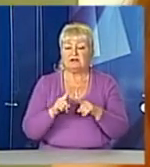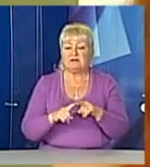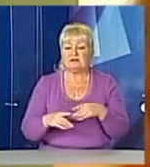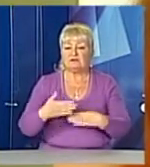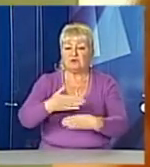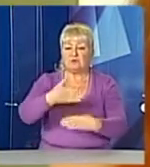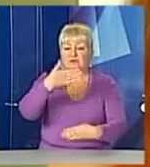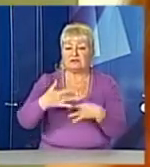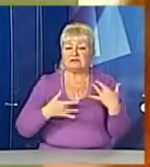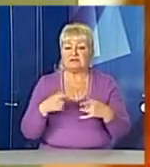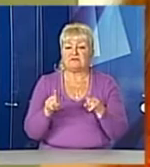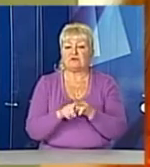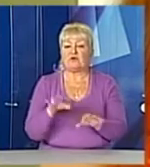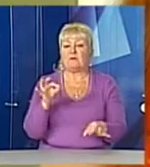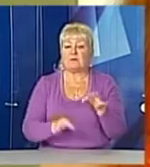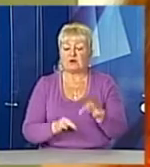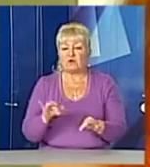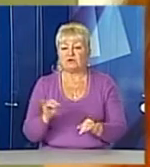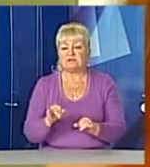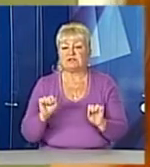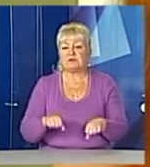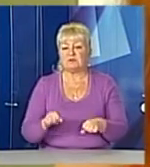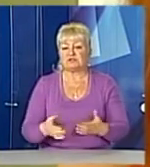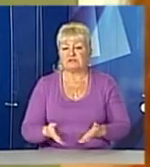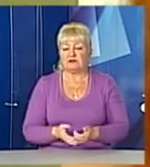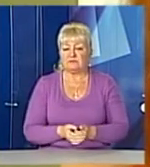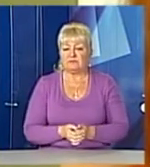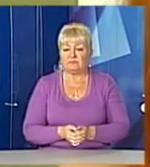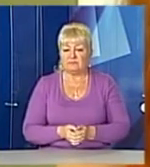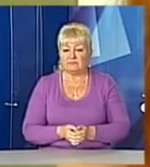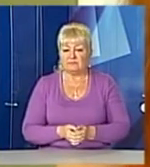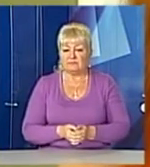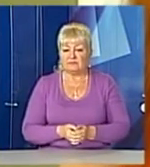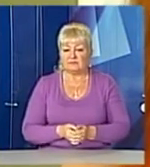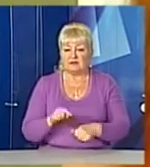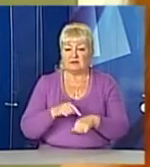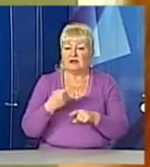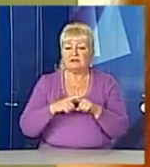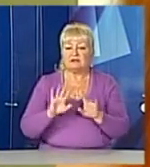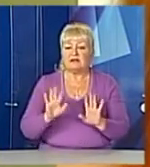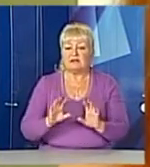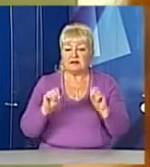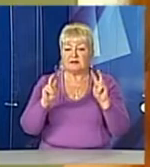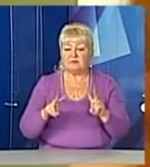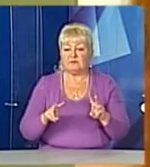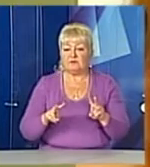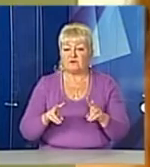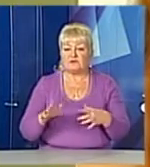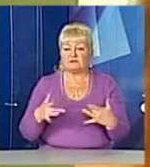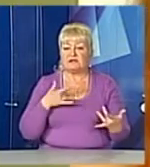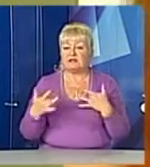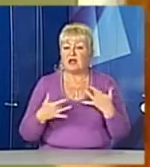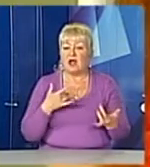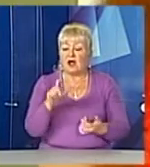такої природності і, можливо, навіть справжніх відчуттів. Тому що це не будуть професійні актори. І я так